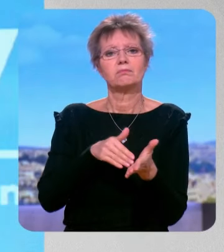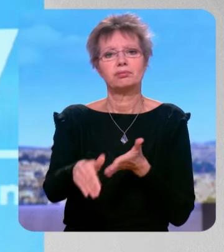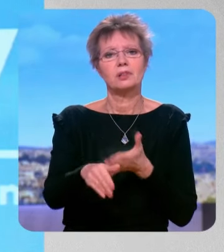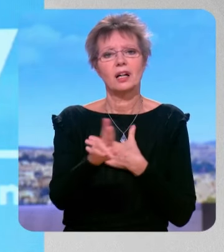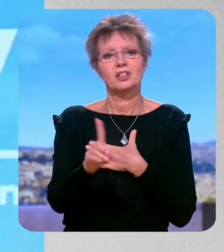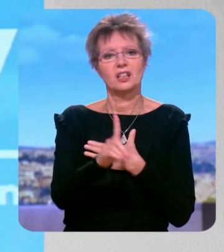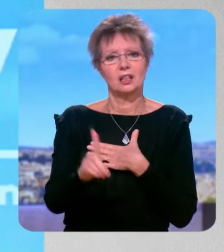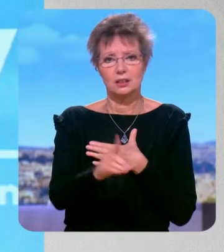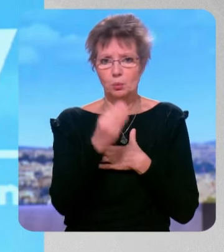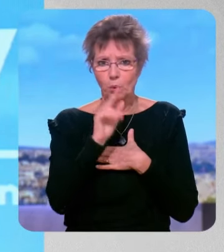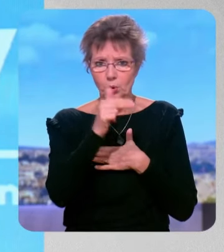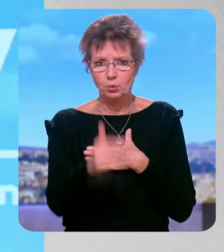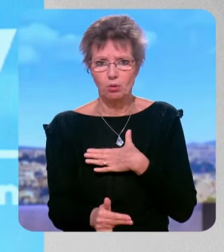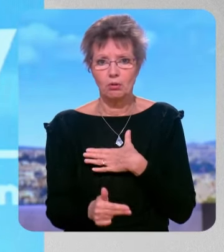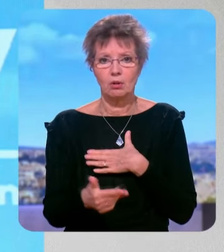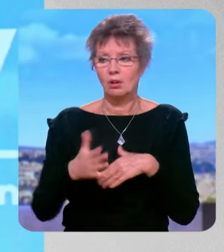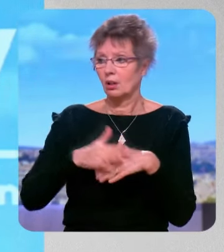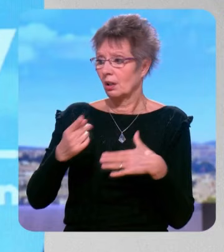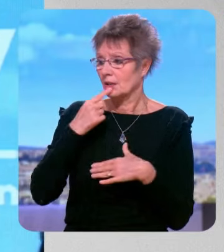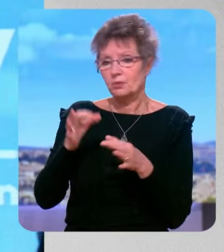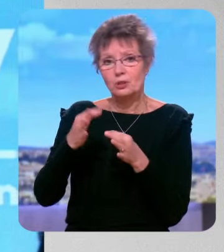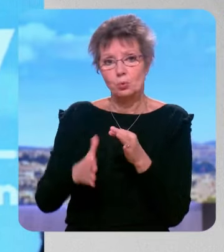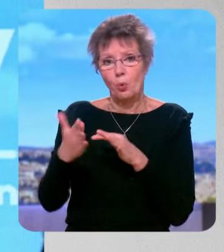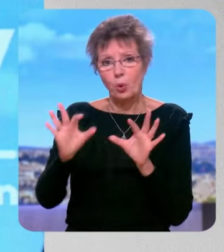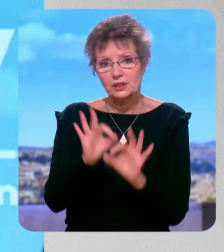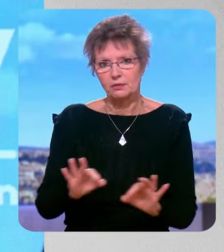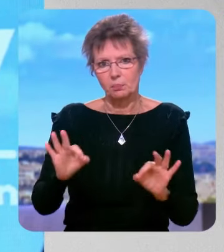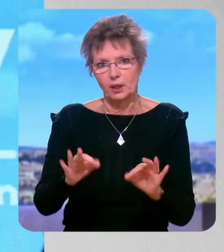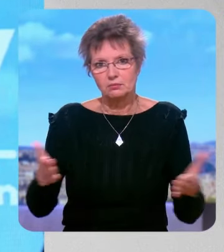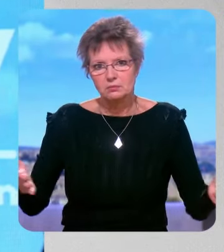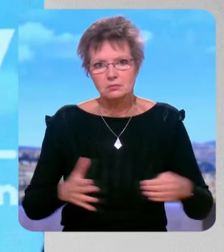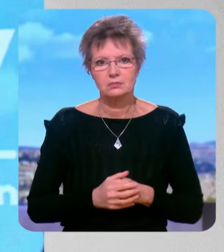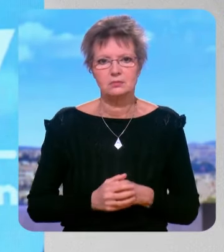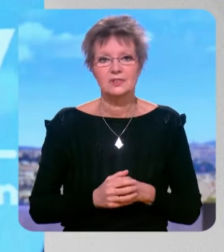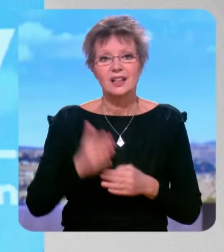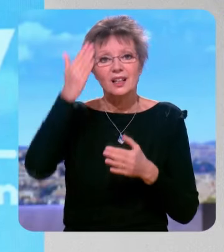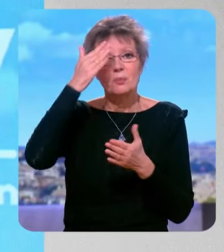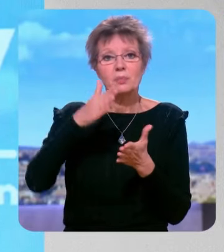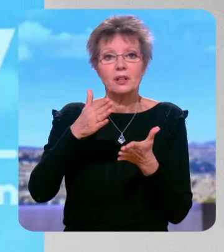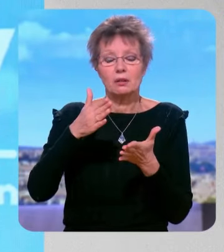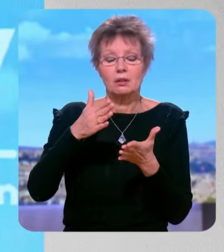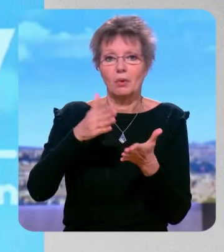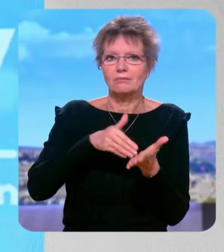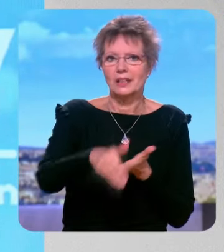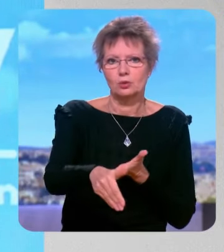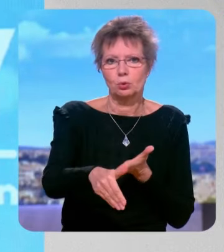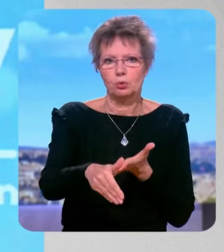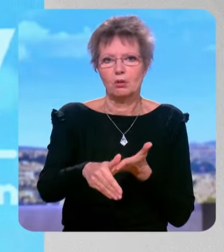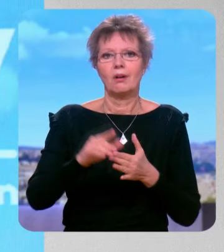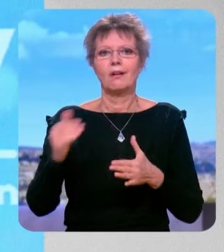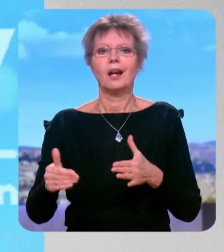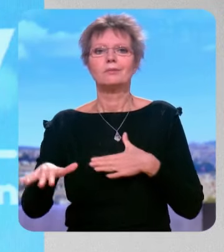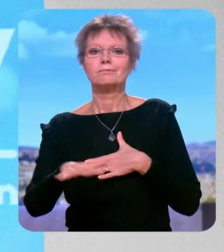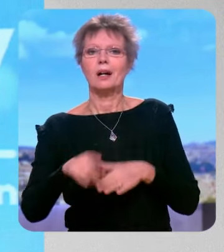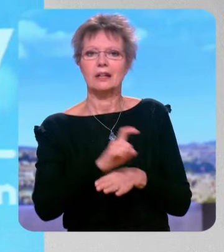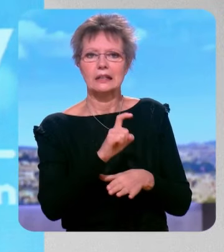je pense qu'éric ciotti n'avait pas de bonne solution fait il'avait pas de bonne solution il l'aurait exclu il l'a exclu il est critiqué par ceux qui